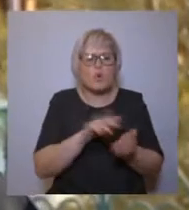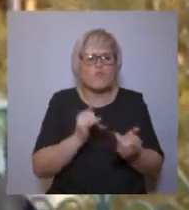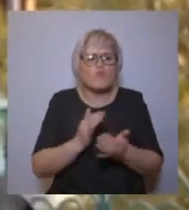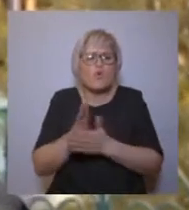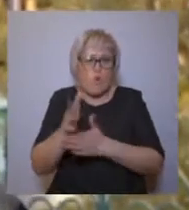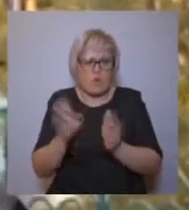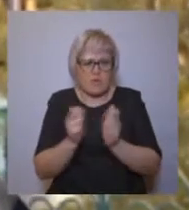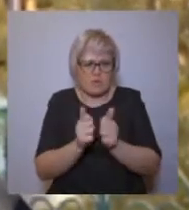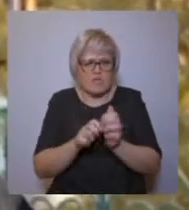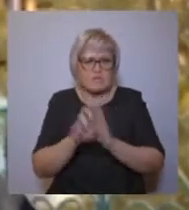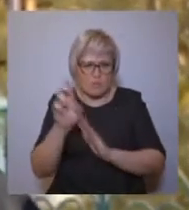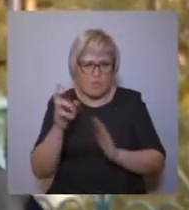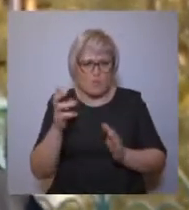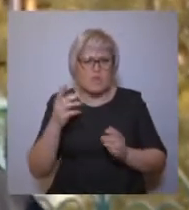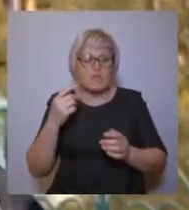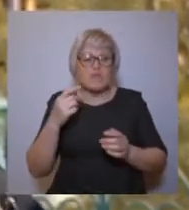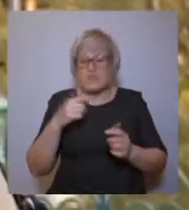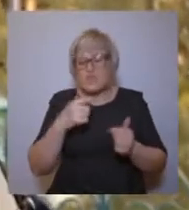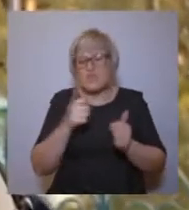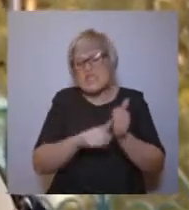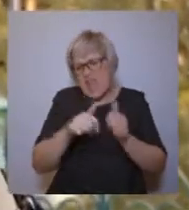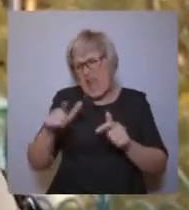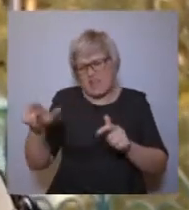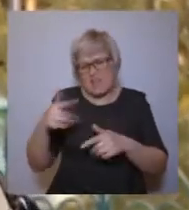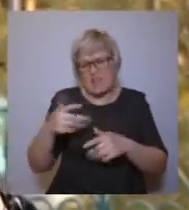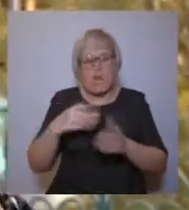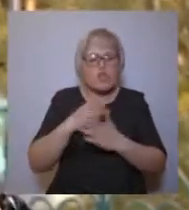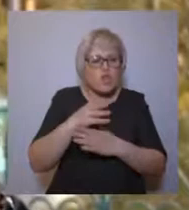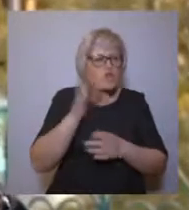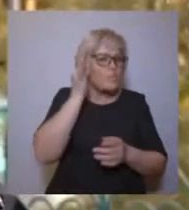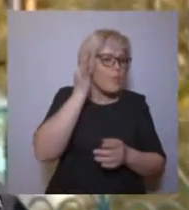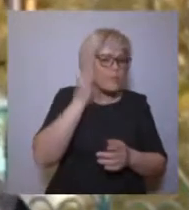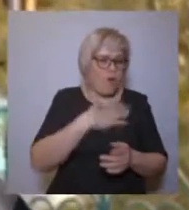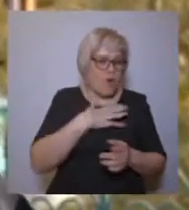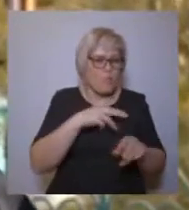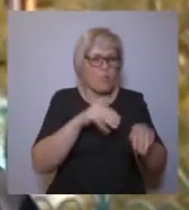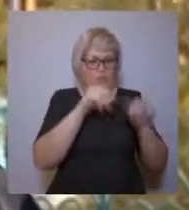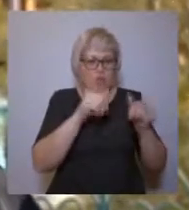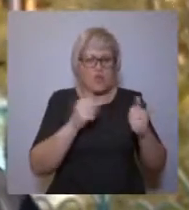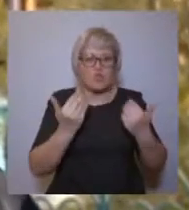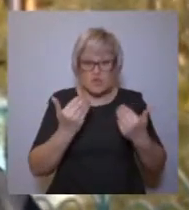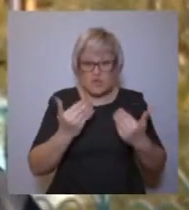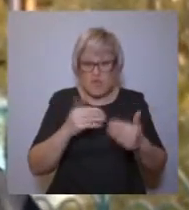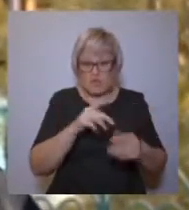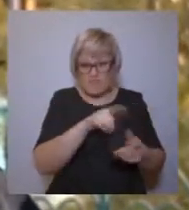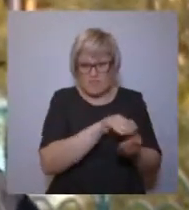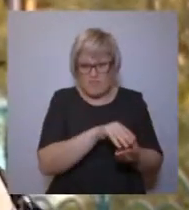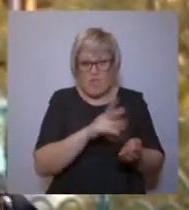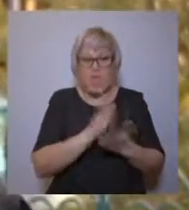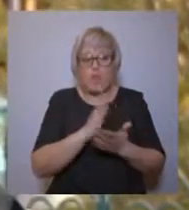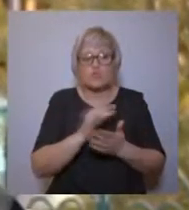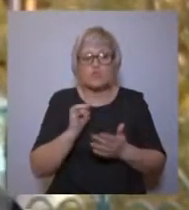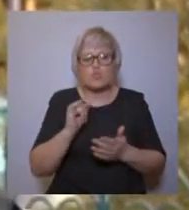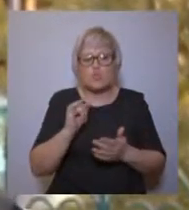завещал, чтобы его останки были погребены у входа в Троицкий собор, дабы всякий входящий попирал мой прах. Ну а